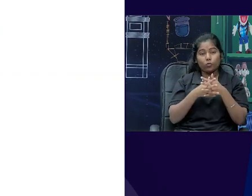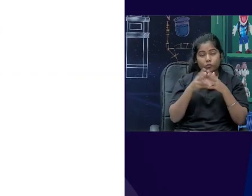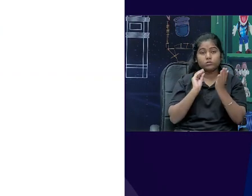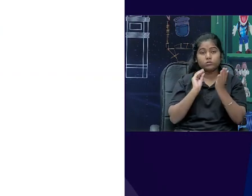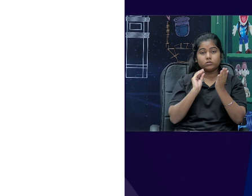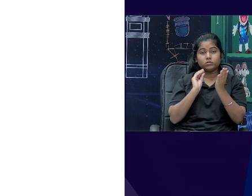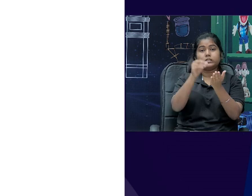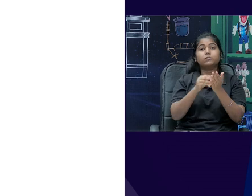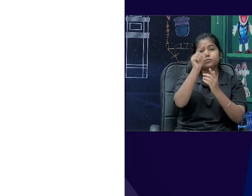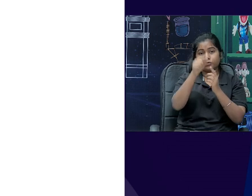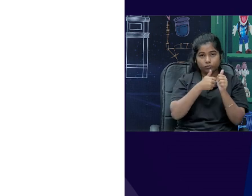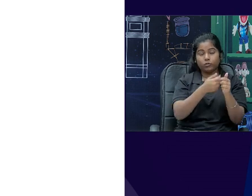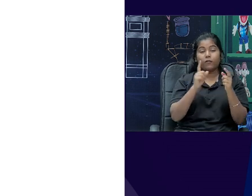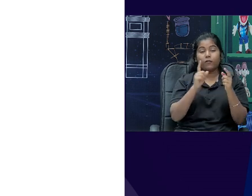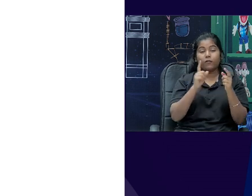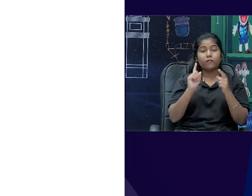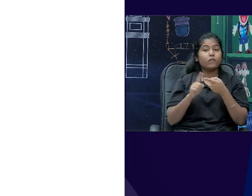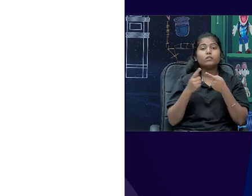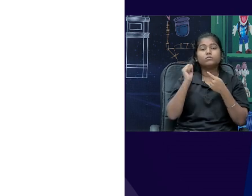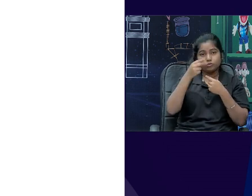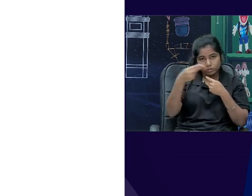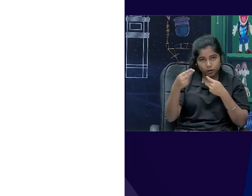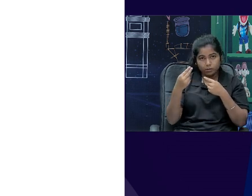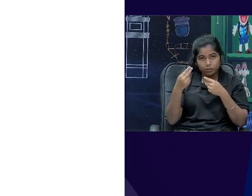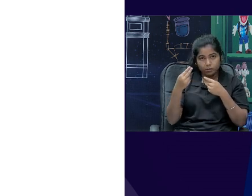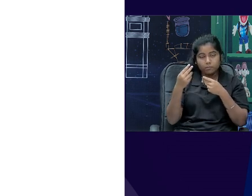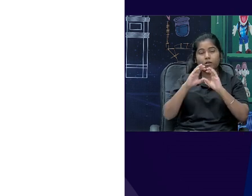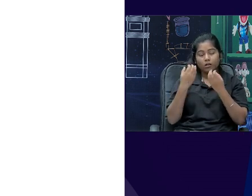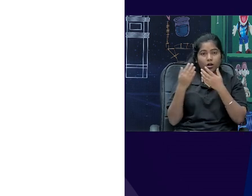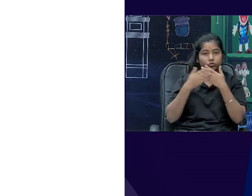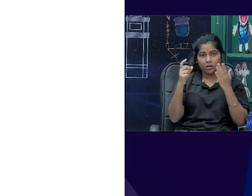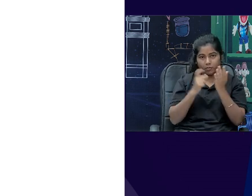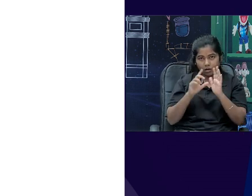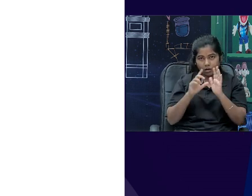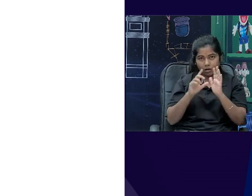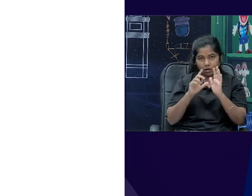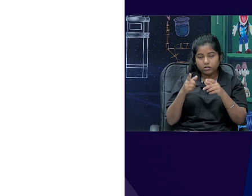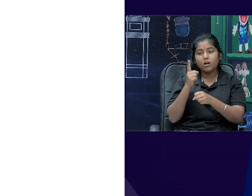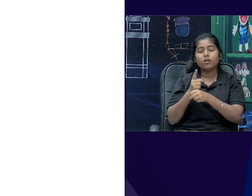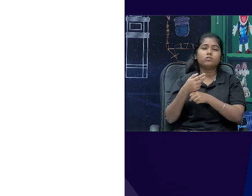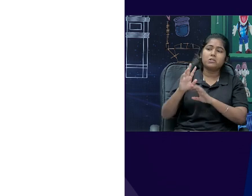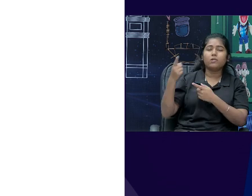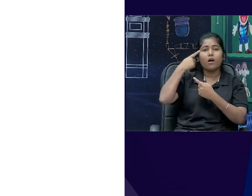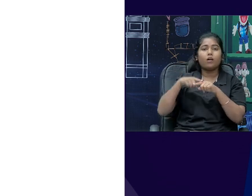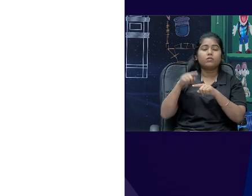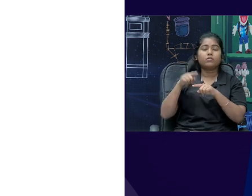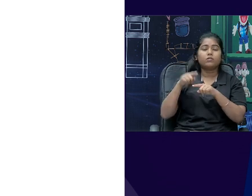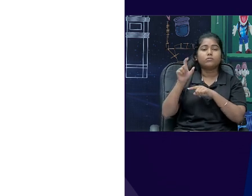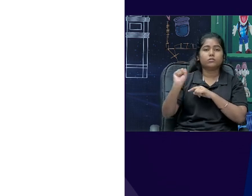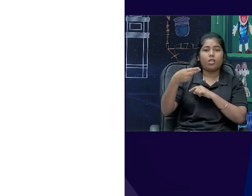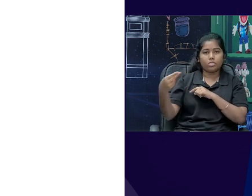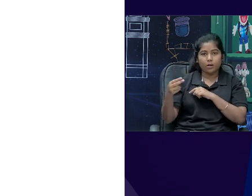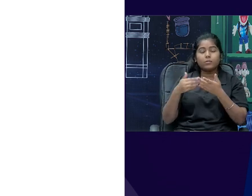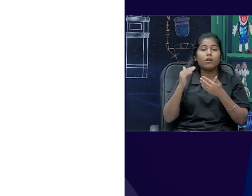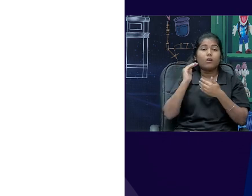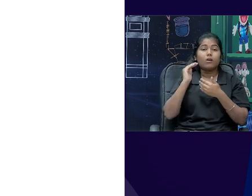इसमें आप अपना नाम mention करेंगे अपना class school का नाम और expert और teacher की जगे आप मिस शिवानी नागरत का नाम mention करें